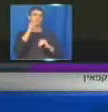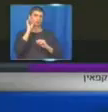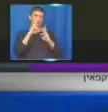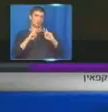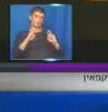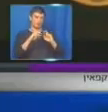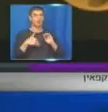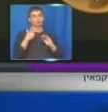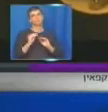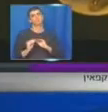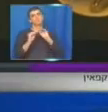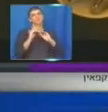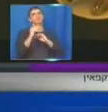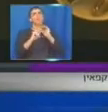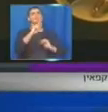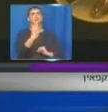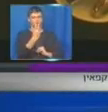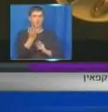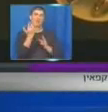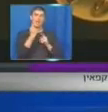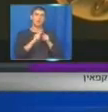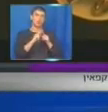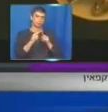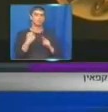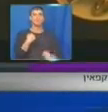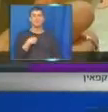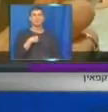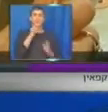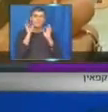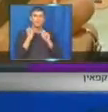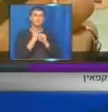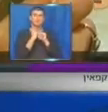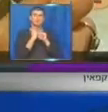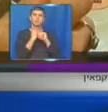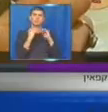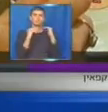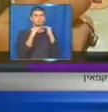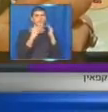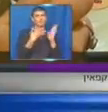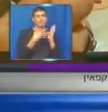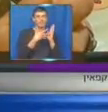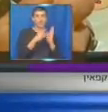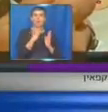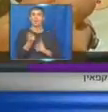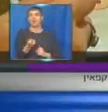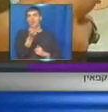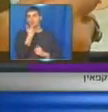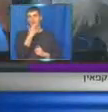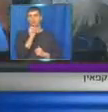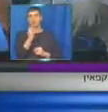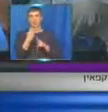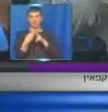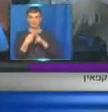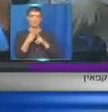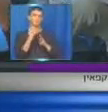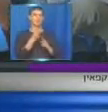ממשיכים שלב שני של מחקר, שערך מספר חודשים, וכאן אנחנו באמת נשווה בין הגלולות של קפה, או קפאין, לעומת